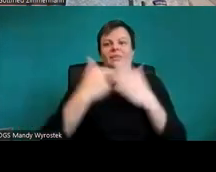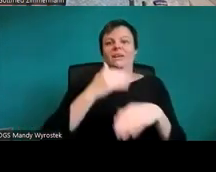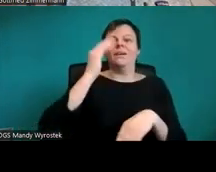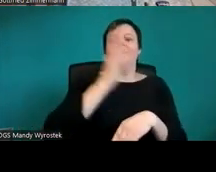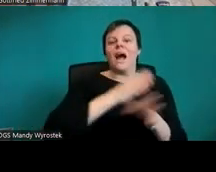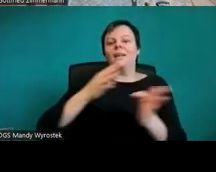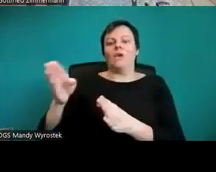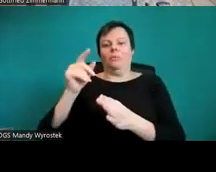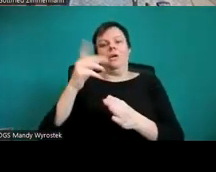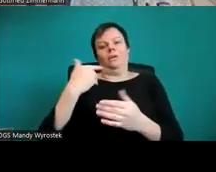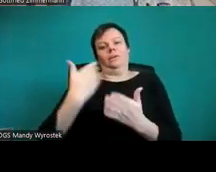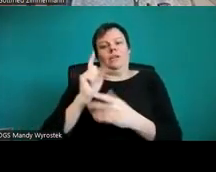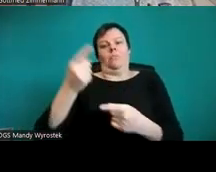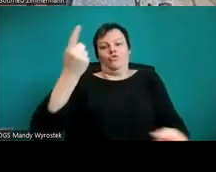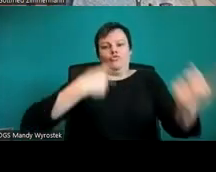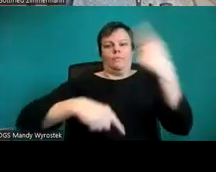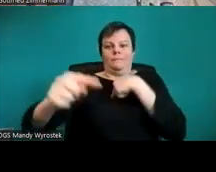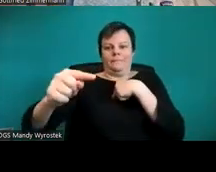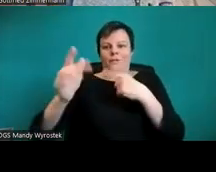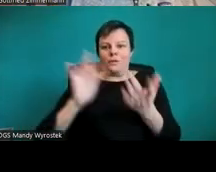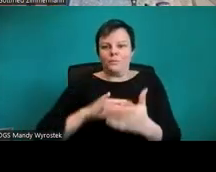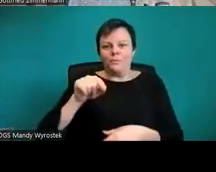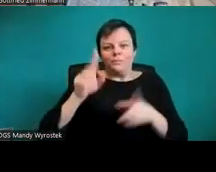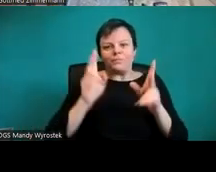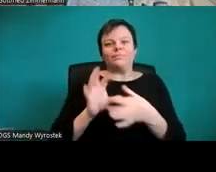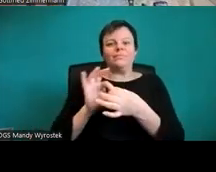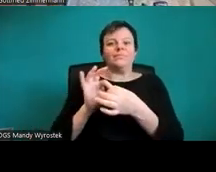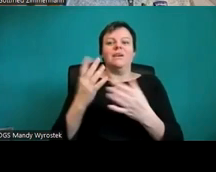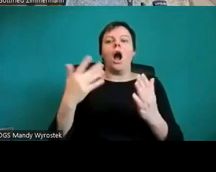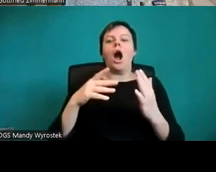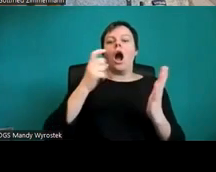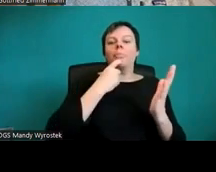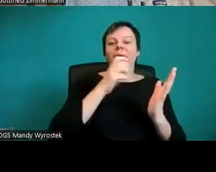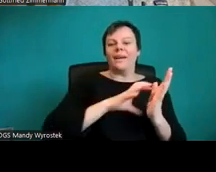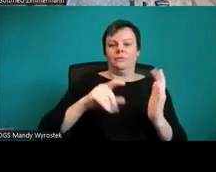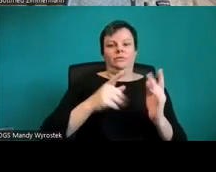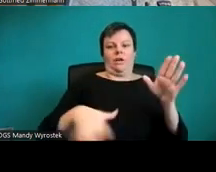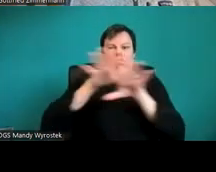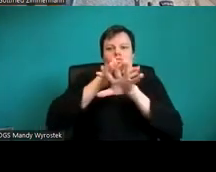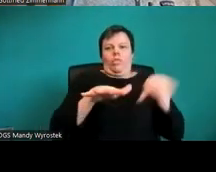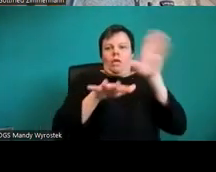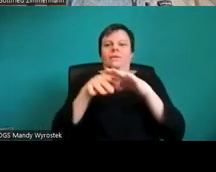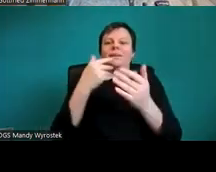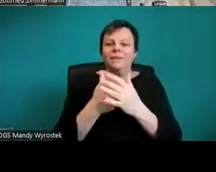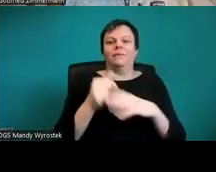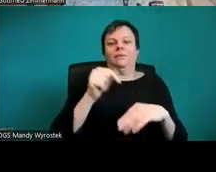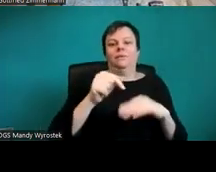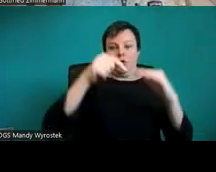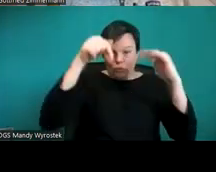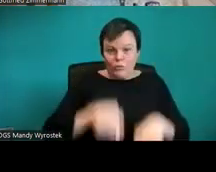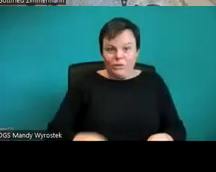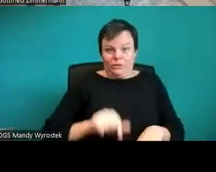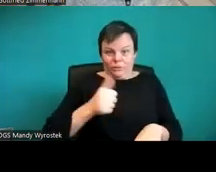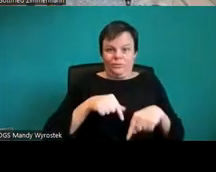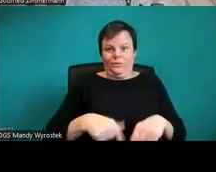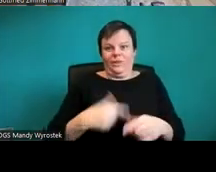hat PowerPoint nur eine einzige Reihenfolge definiert. Und die Lesereihenfolge ist